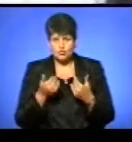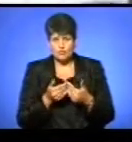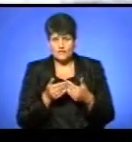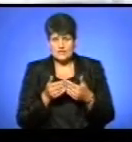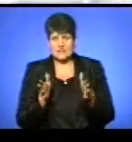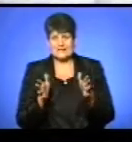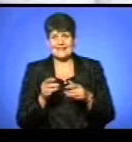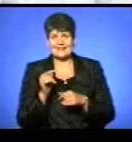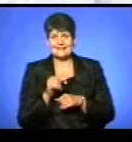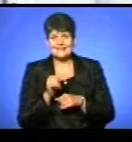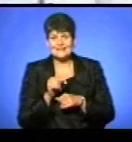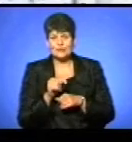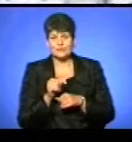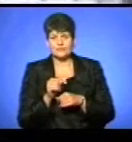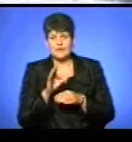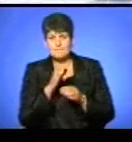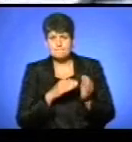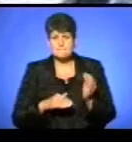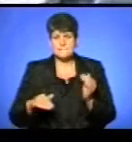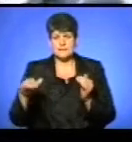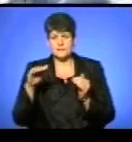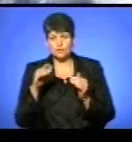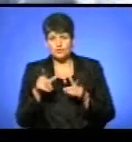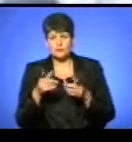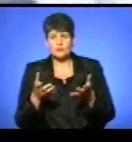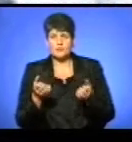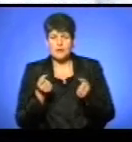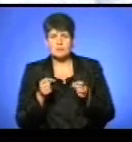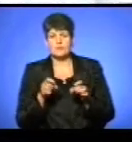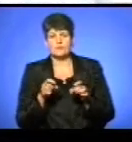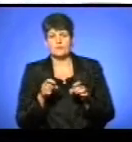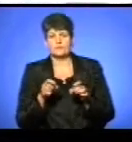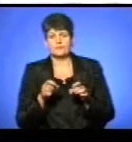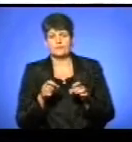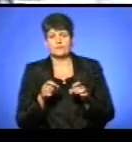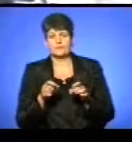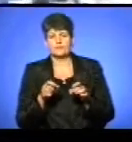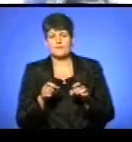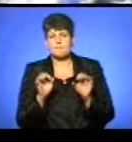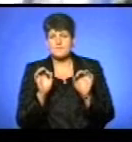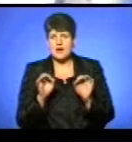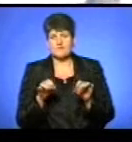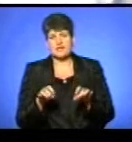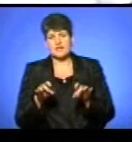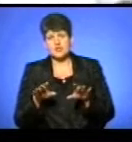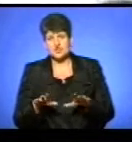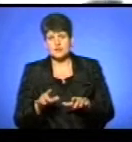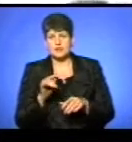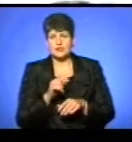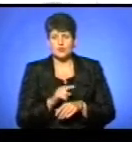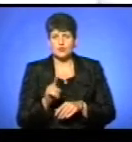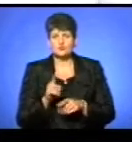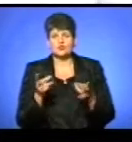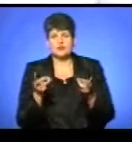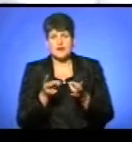тих бетонної конструкції. І тоді ми приймемо вже, звичайно, правильне рішення, того, що